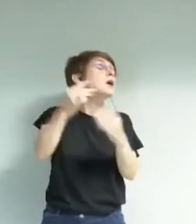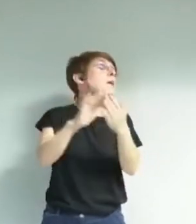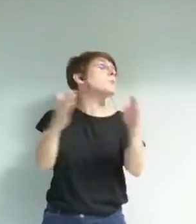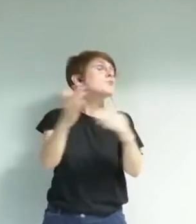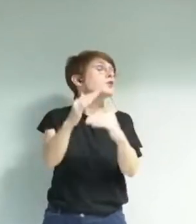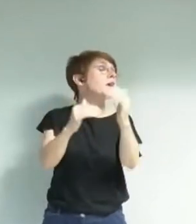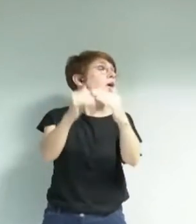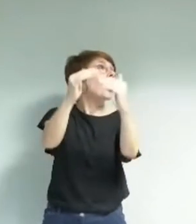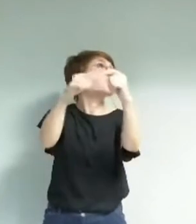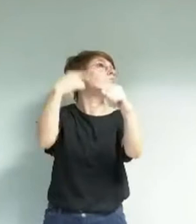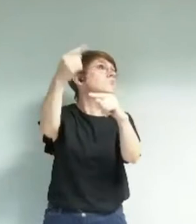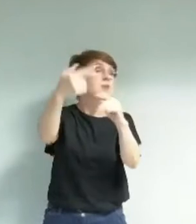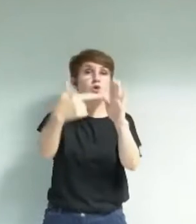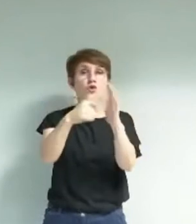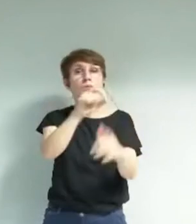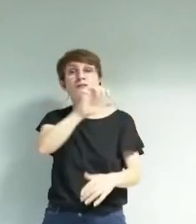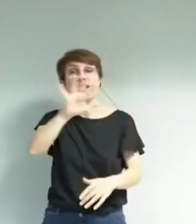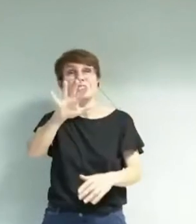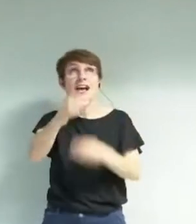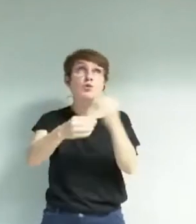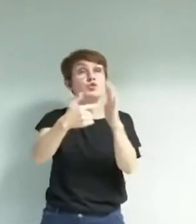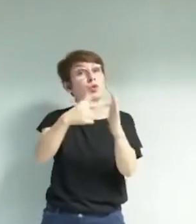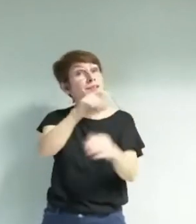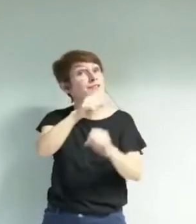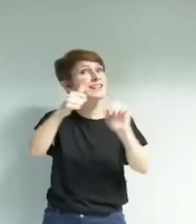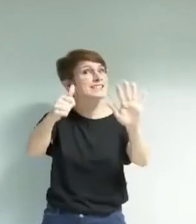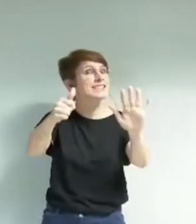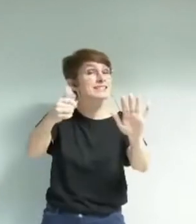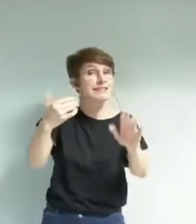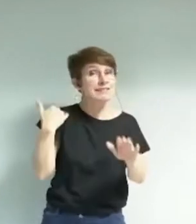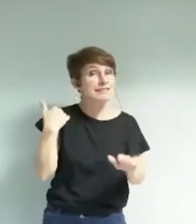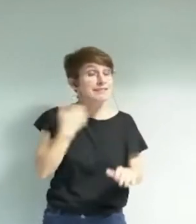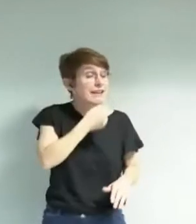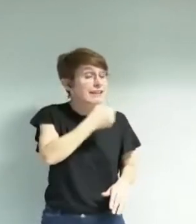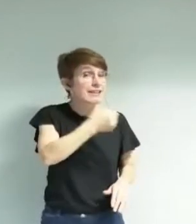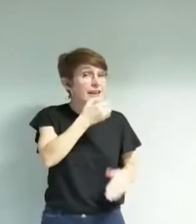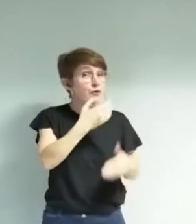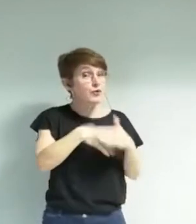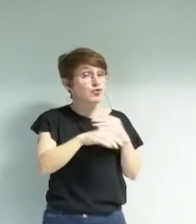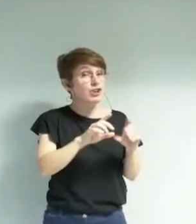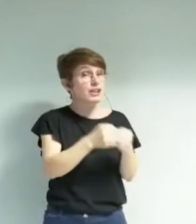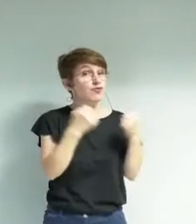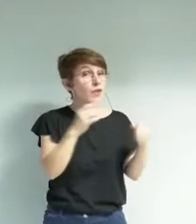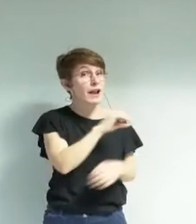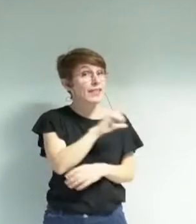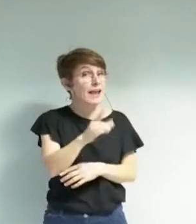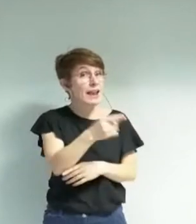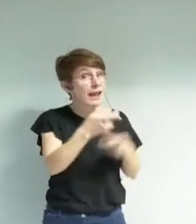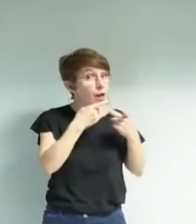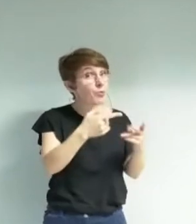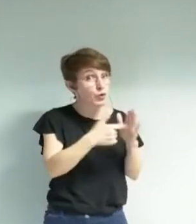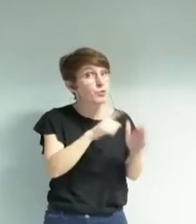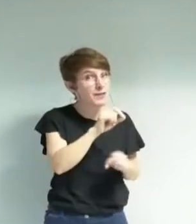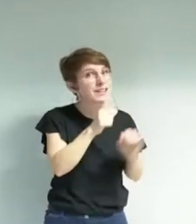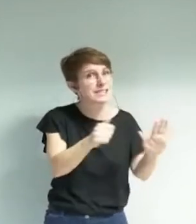2025, voire en 2026 si j'en crois l'interview de Mme Lereux dans le Dauphiné libéré d'hier. On ne sait pas non